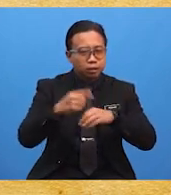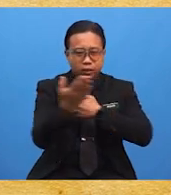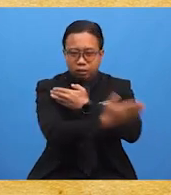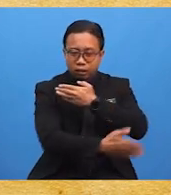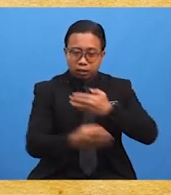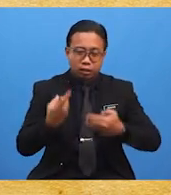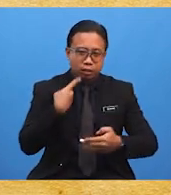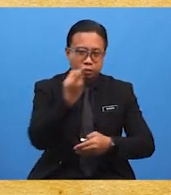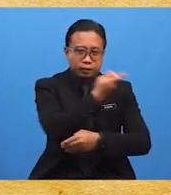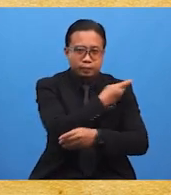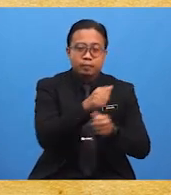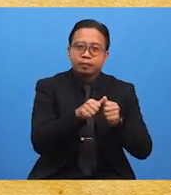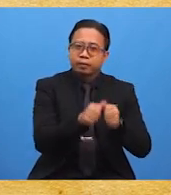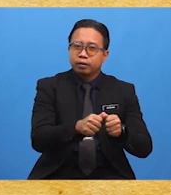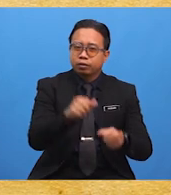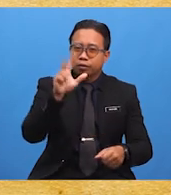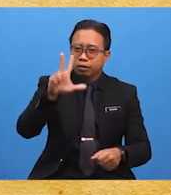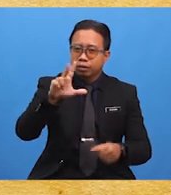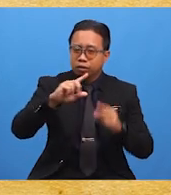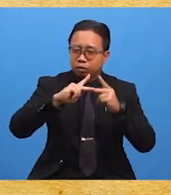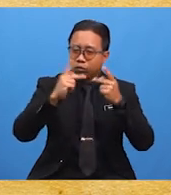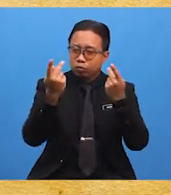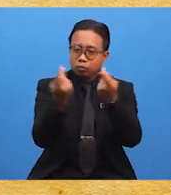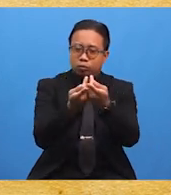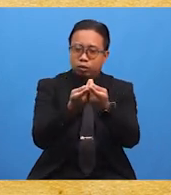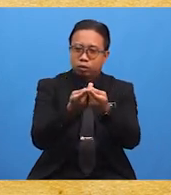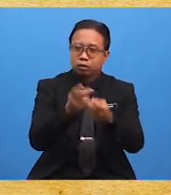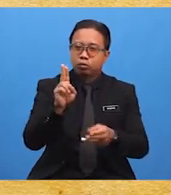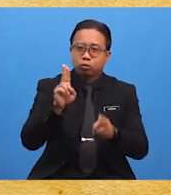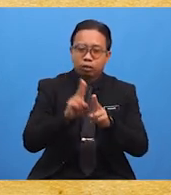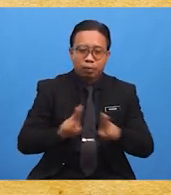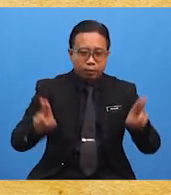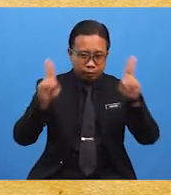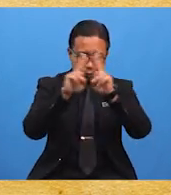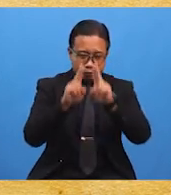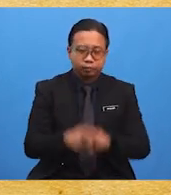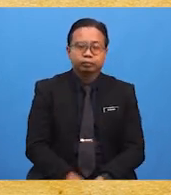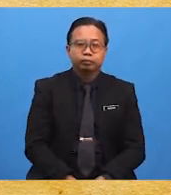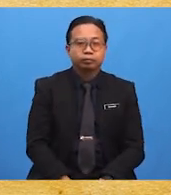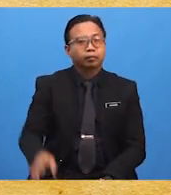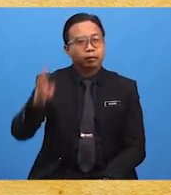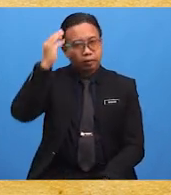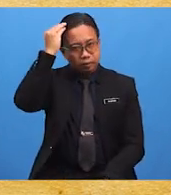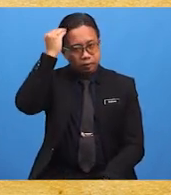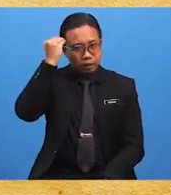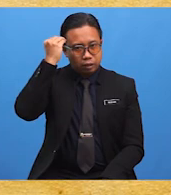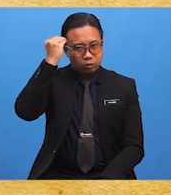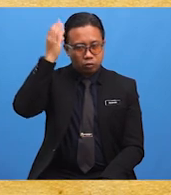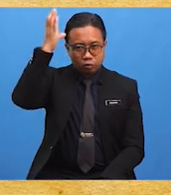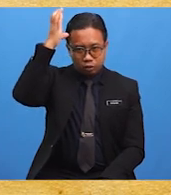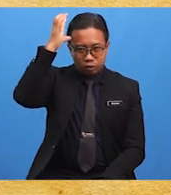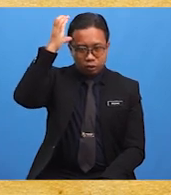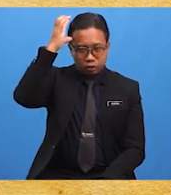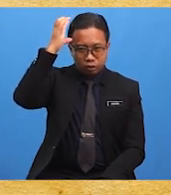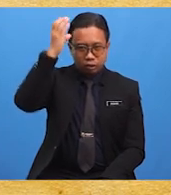kita berdasarkan tiga kumpulan etnik yang utama iaitu orang Melayu, orang Cina